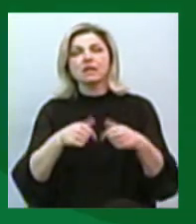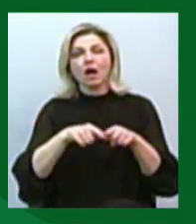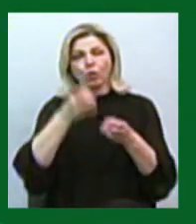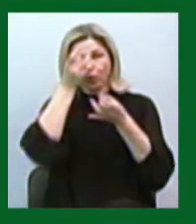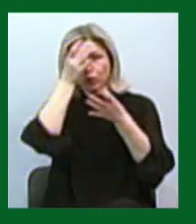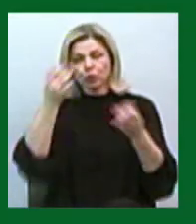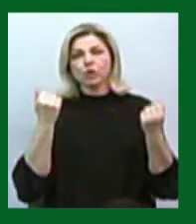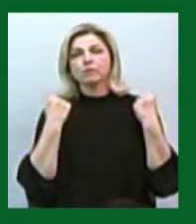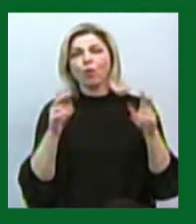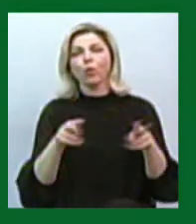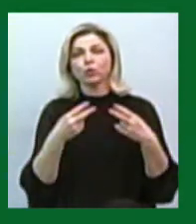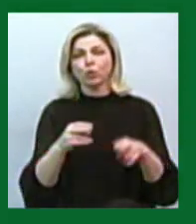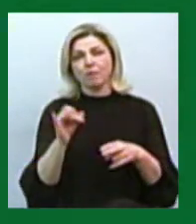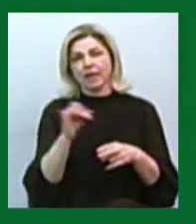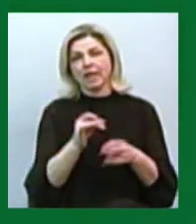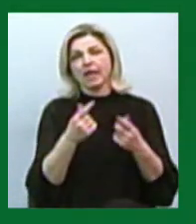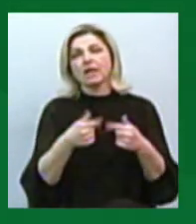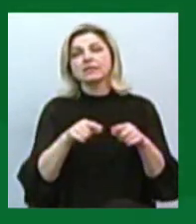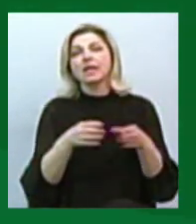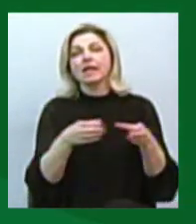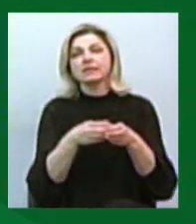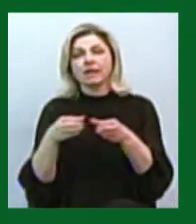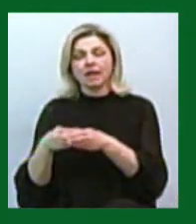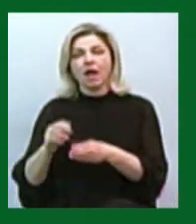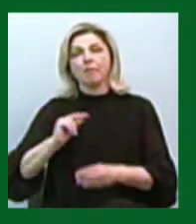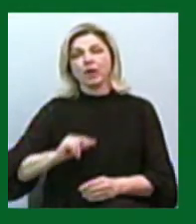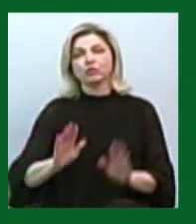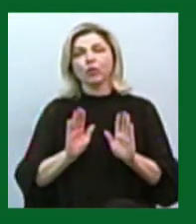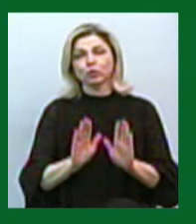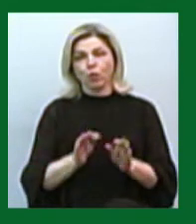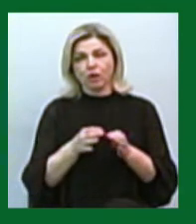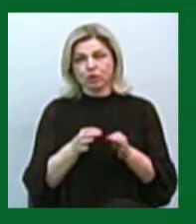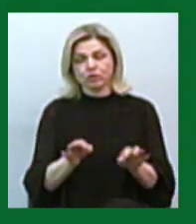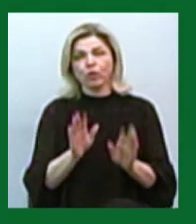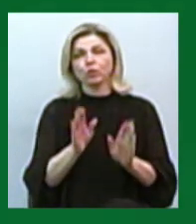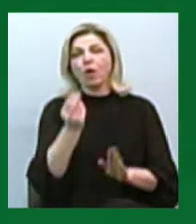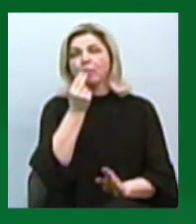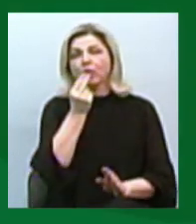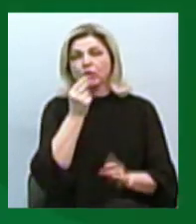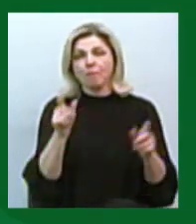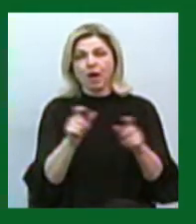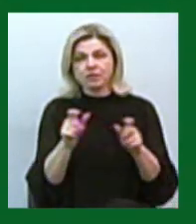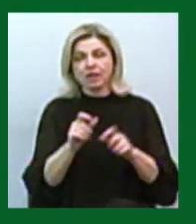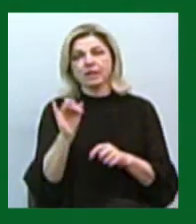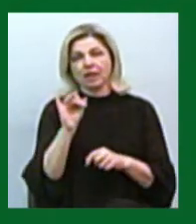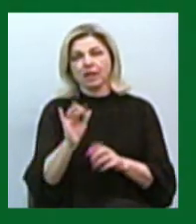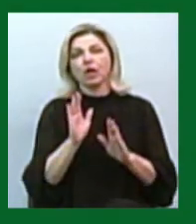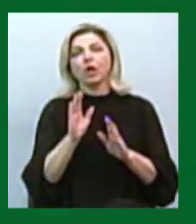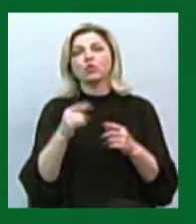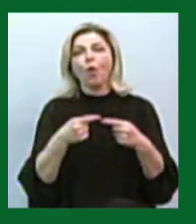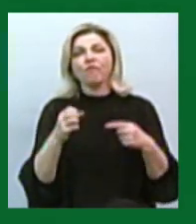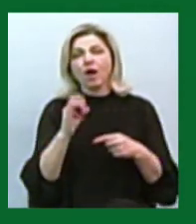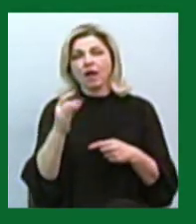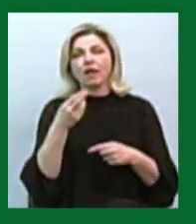спортивні клуби та секції. Працювати дозволять лише продовольчим магазинам, в тому числі товари для